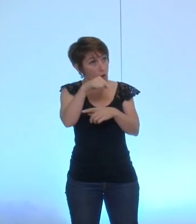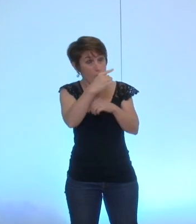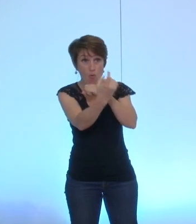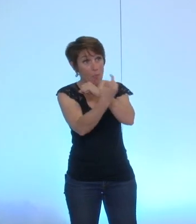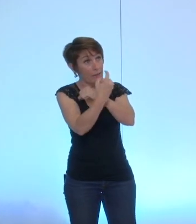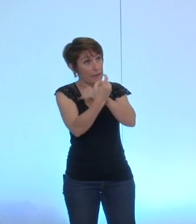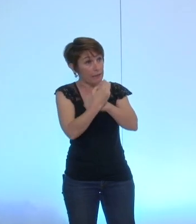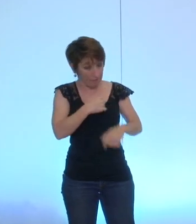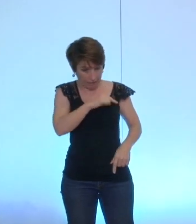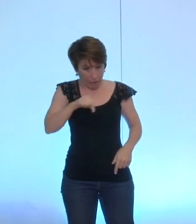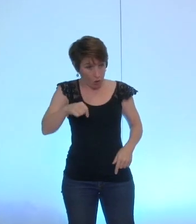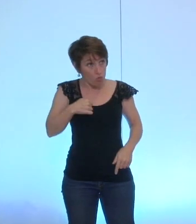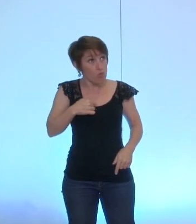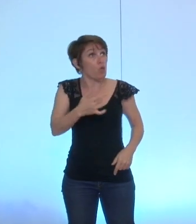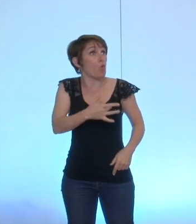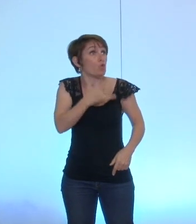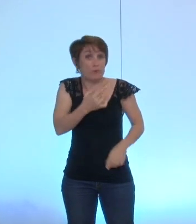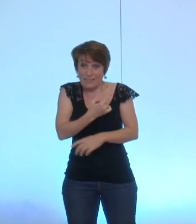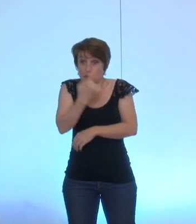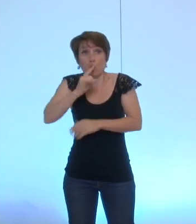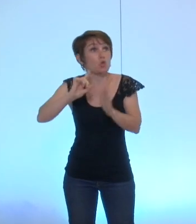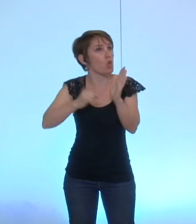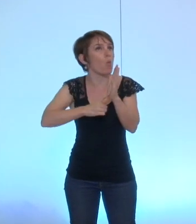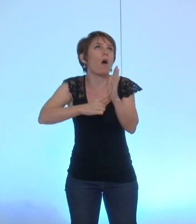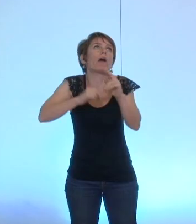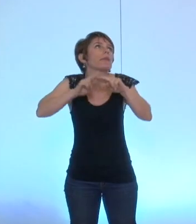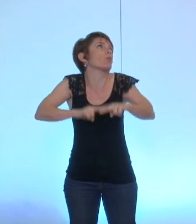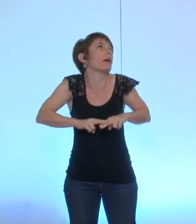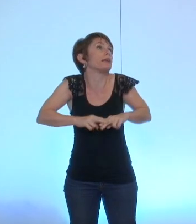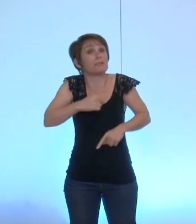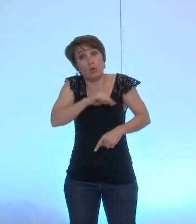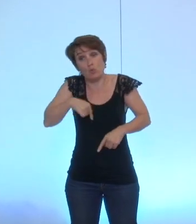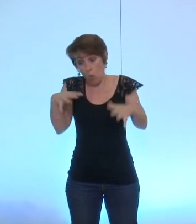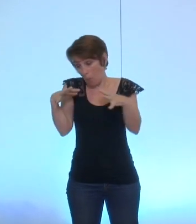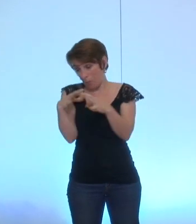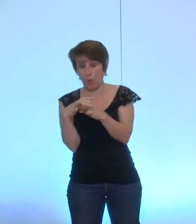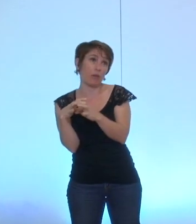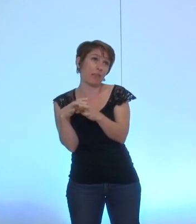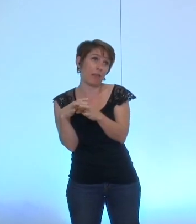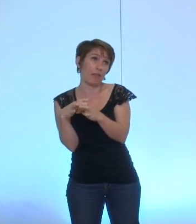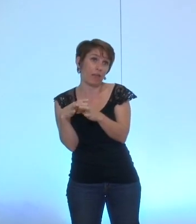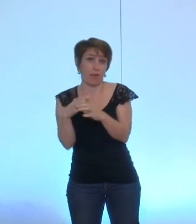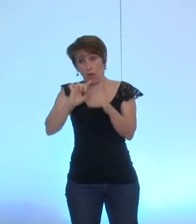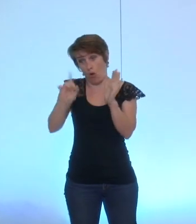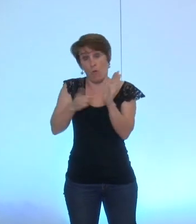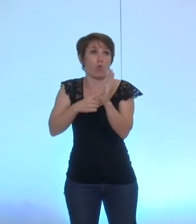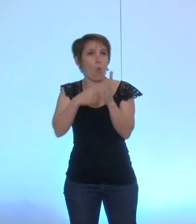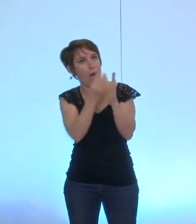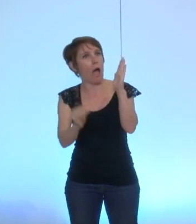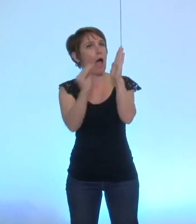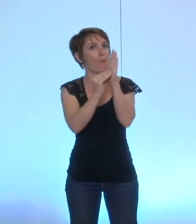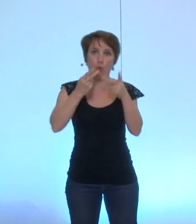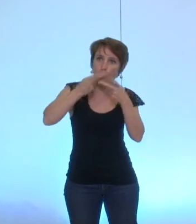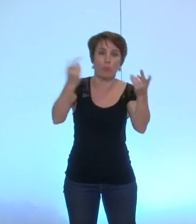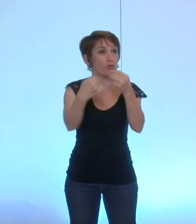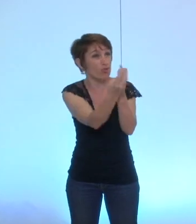du seul droit qu'il nous reste nous minorités qui est celui du droit d'amendement dans l